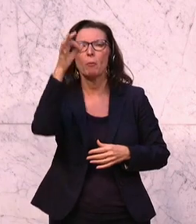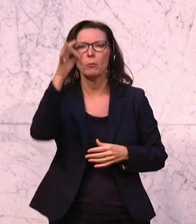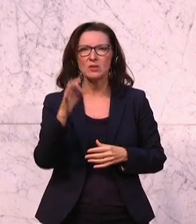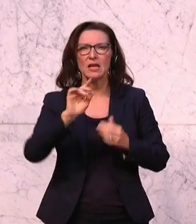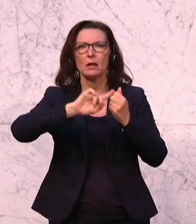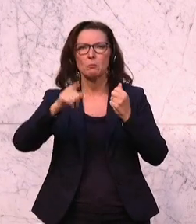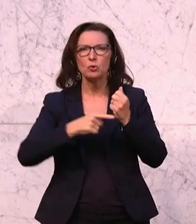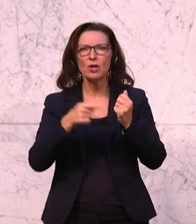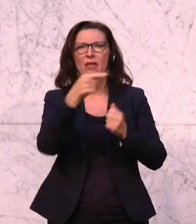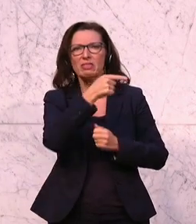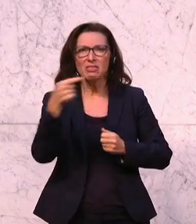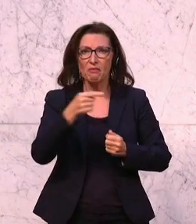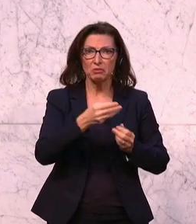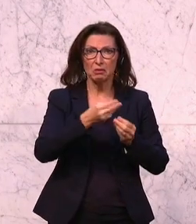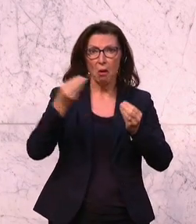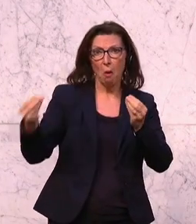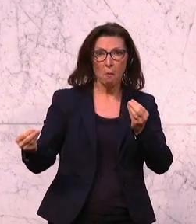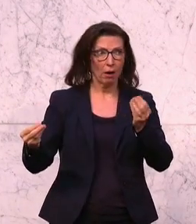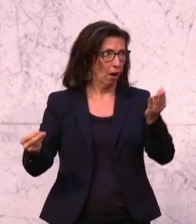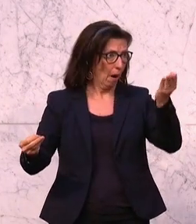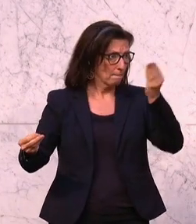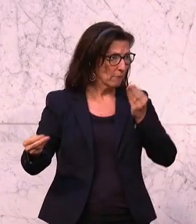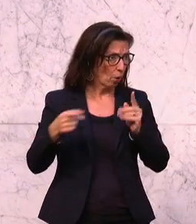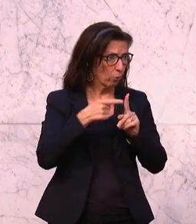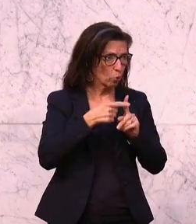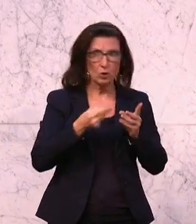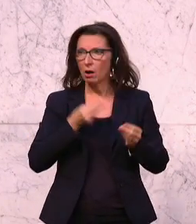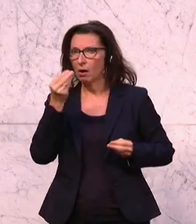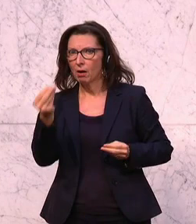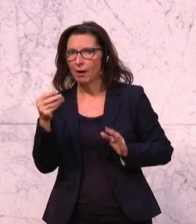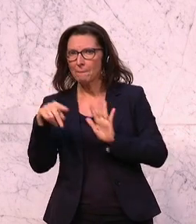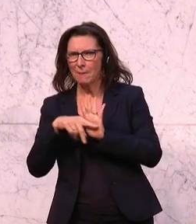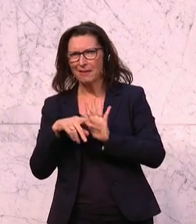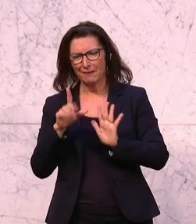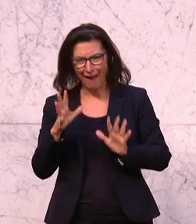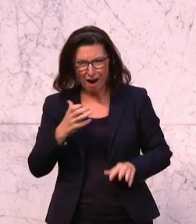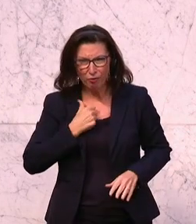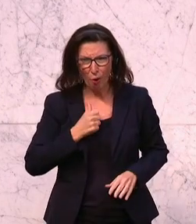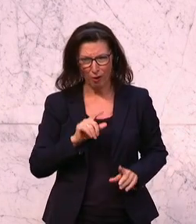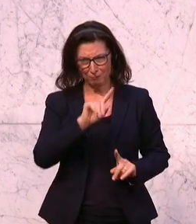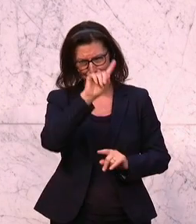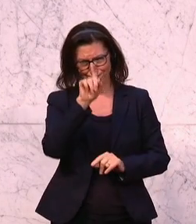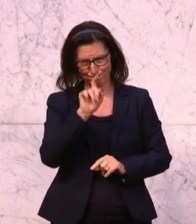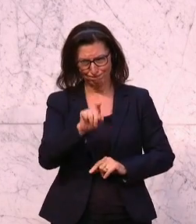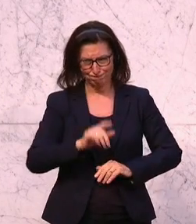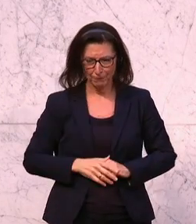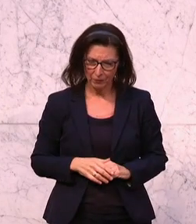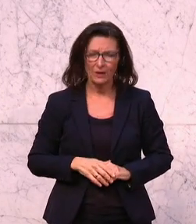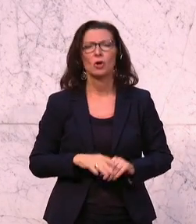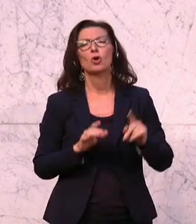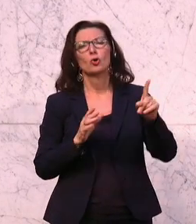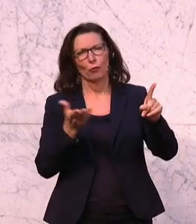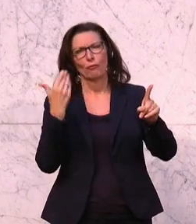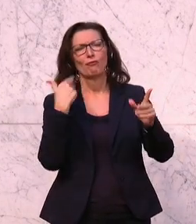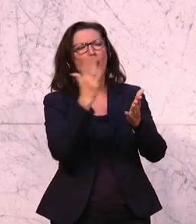übergeben. Also so erfolgreich kann das Projekt auch nicht gewesen sein. Und zum Zweiten, weil Sie immer die, Sie